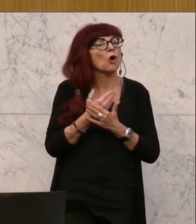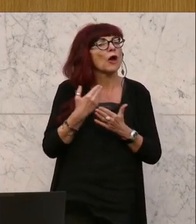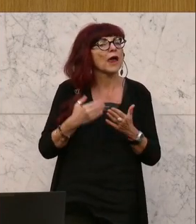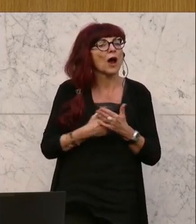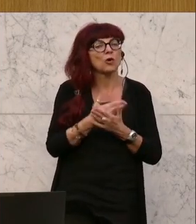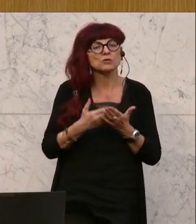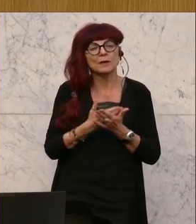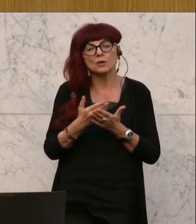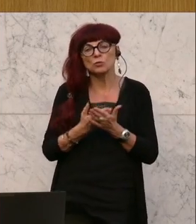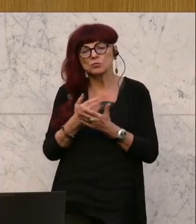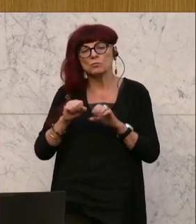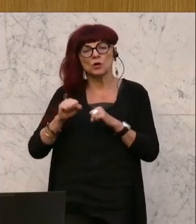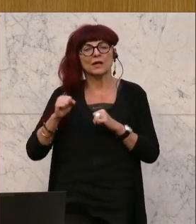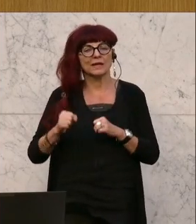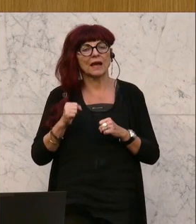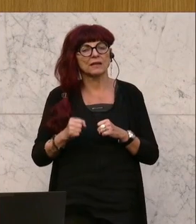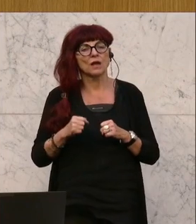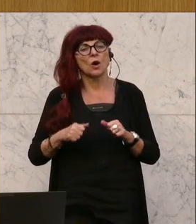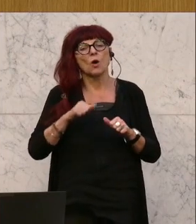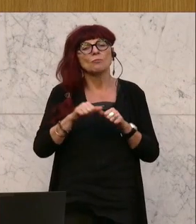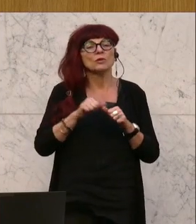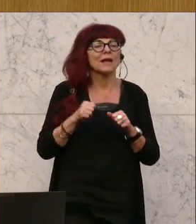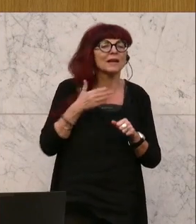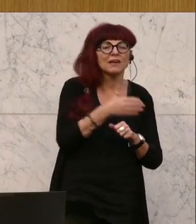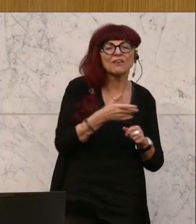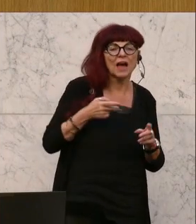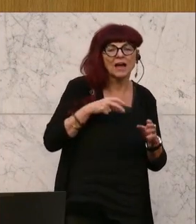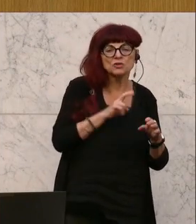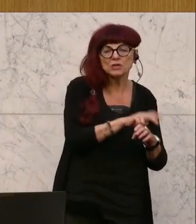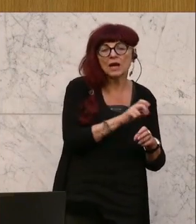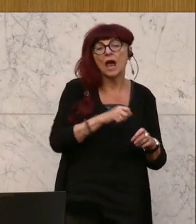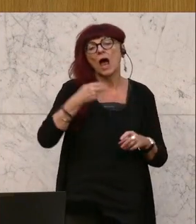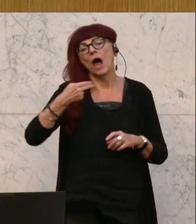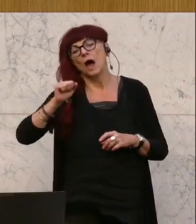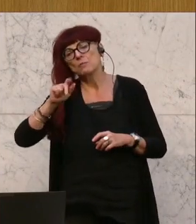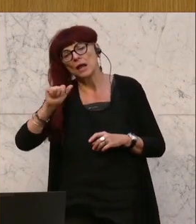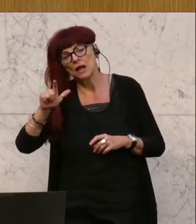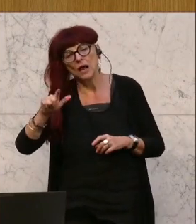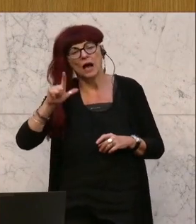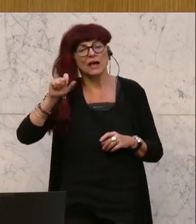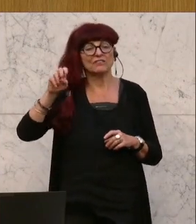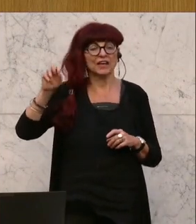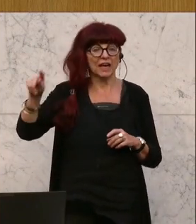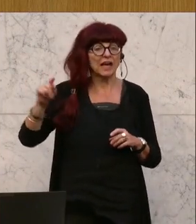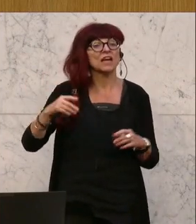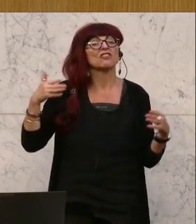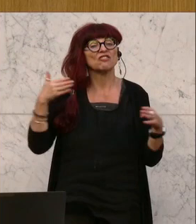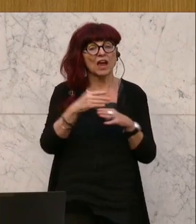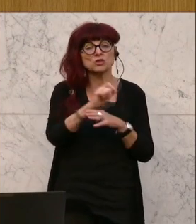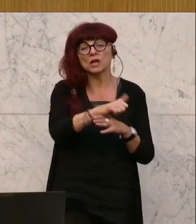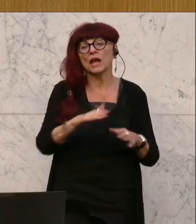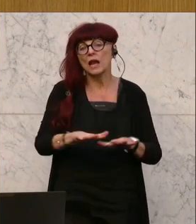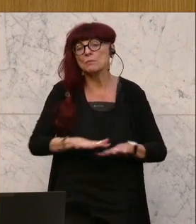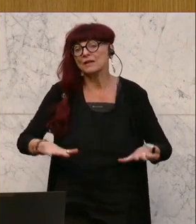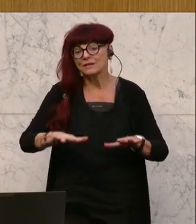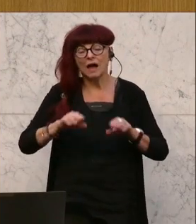insbesondere der Modelle für Quereinsteiger, der HLG Elementarpädagogik, der HLG Inklusive Elementarpädagogik, der HLG Quereinstieg Elementarpädagogik, den